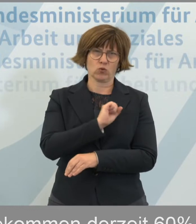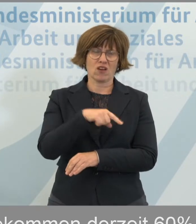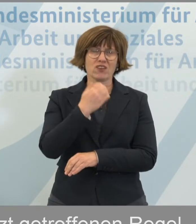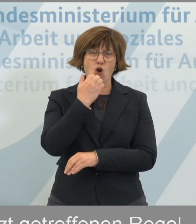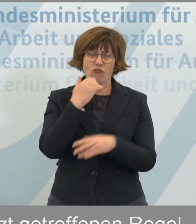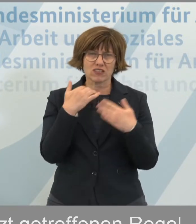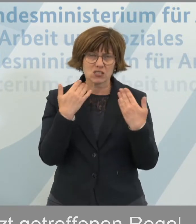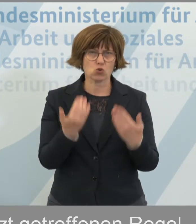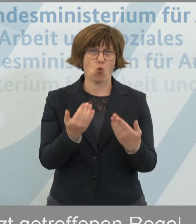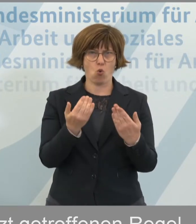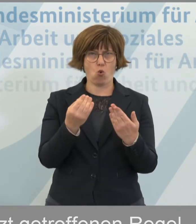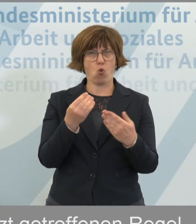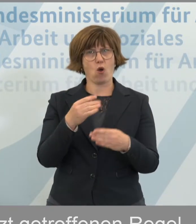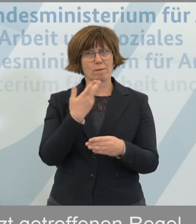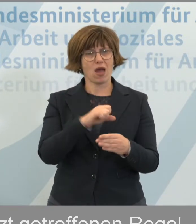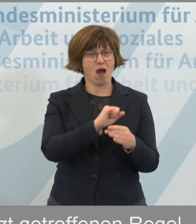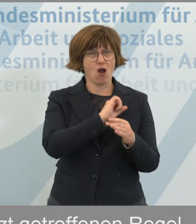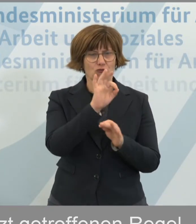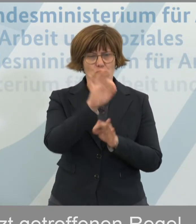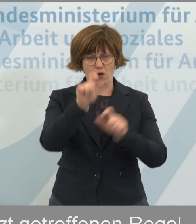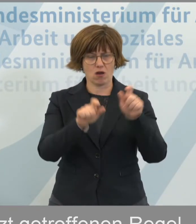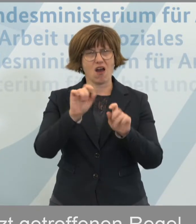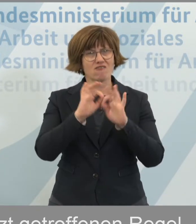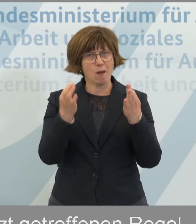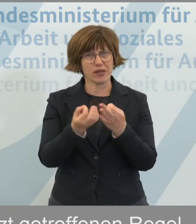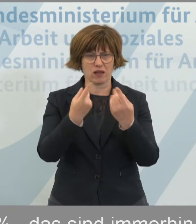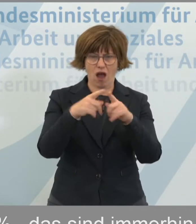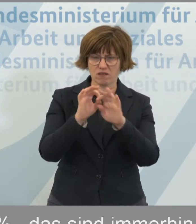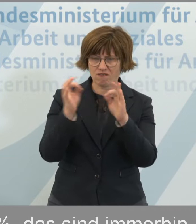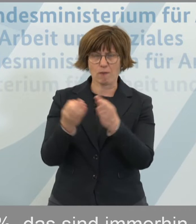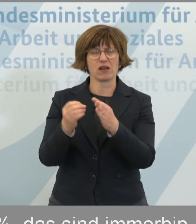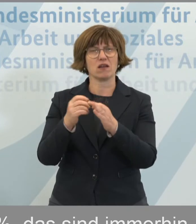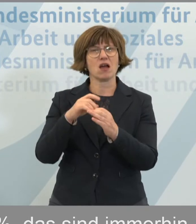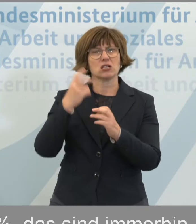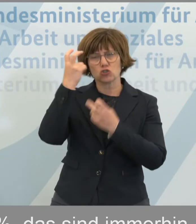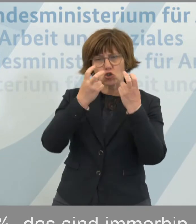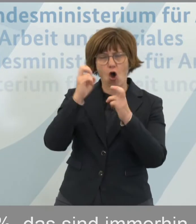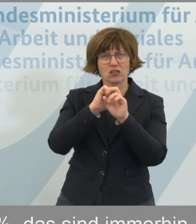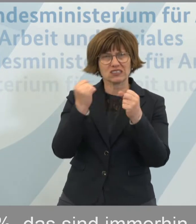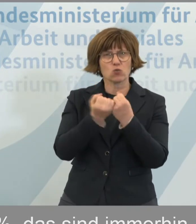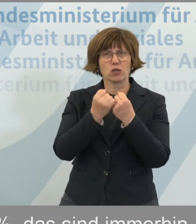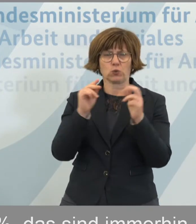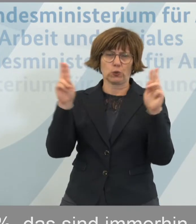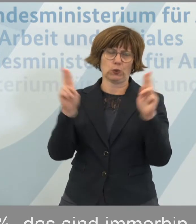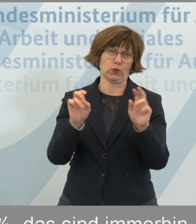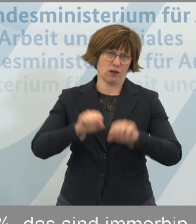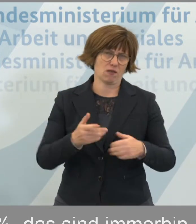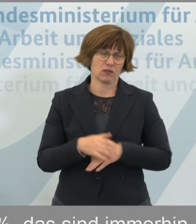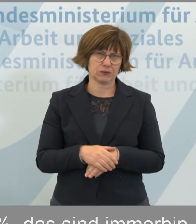hoffen, damit einen Beitrag zu leisten, dieser Familie und anderen, Sorgen um ihren Lebensstandard nehmen zu können.